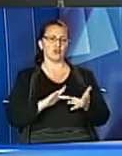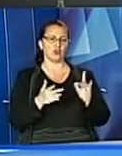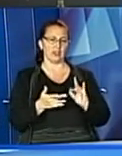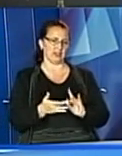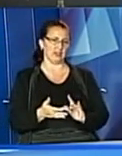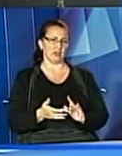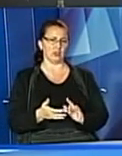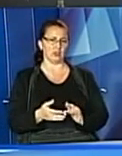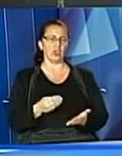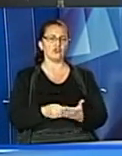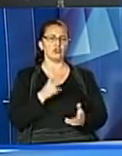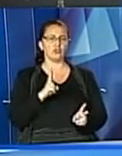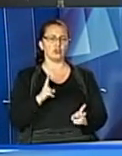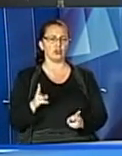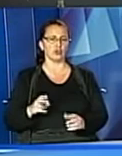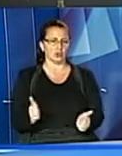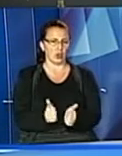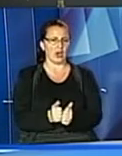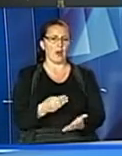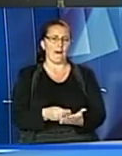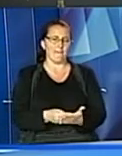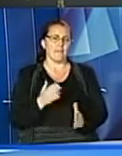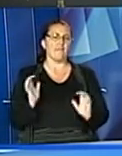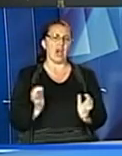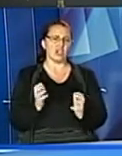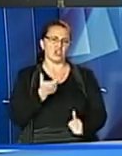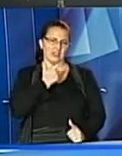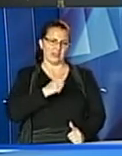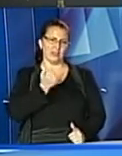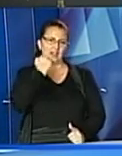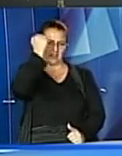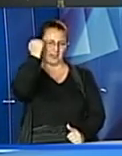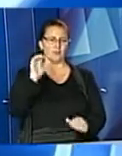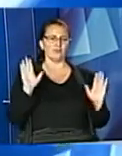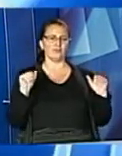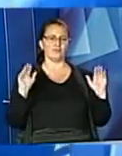-порталі. Цінуйте тих, хто поруч, бережіть себе. Дякую, що з нами. До зустрічі.